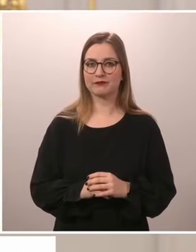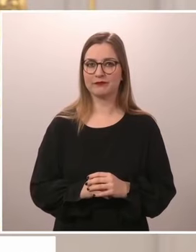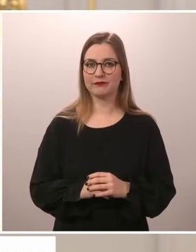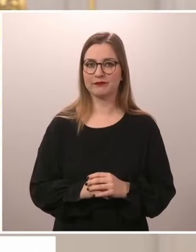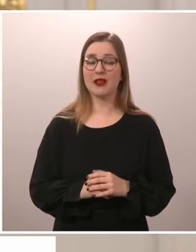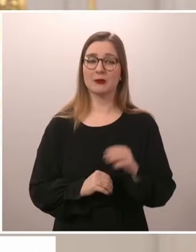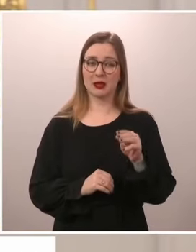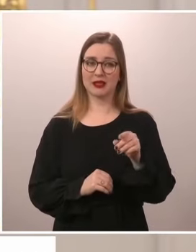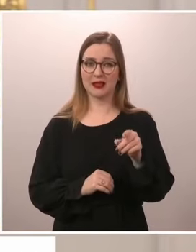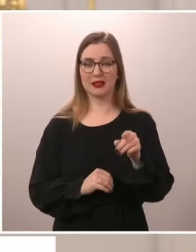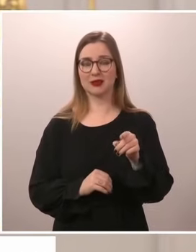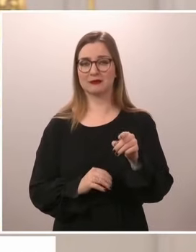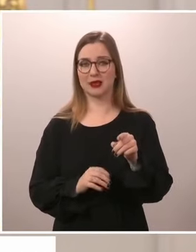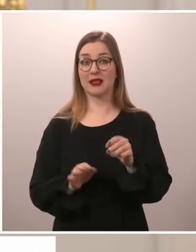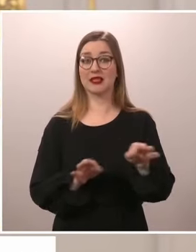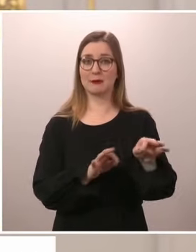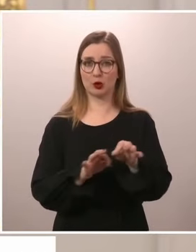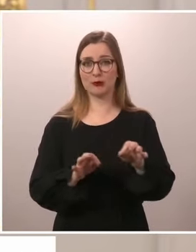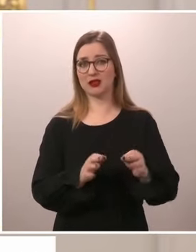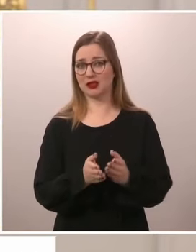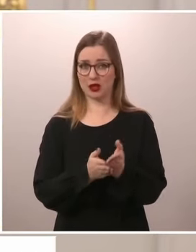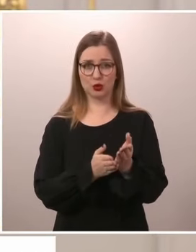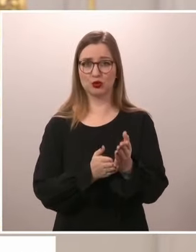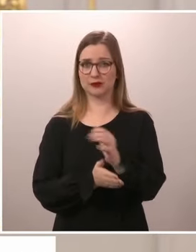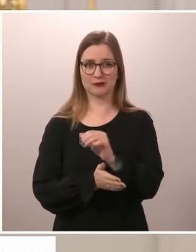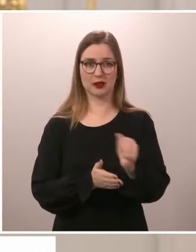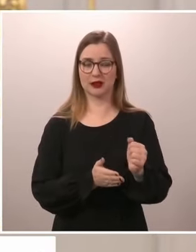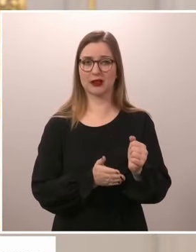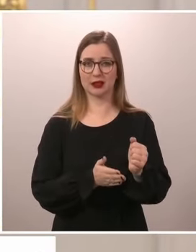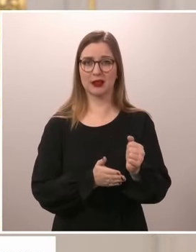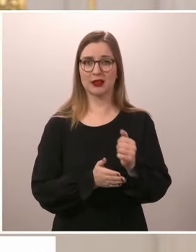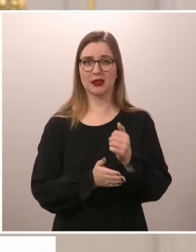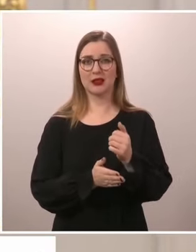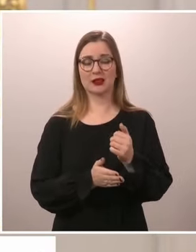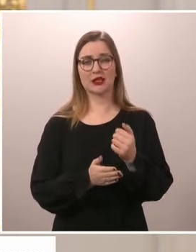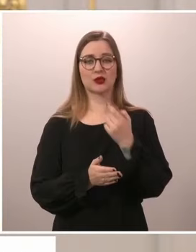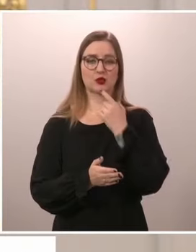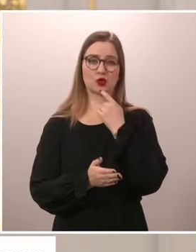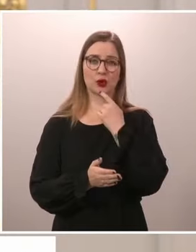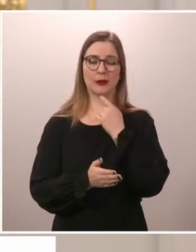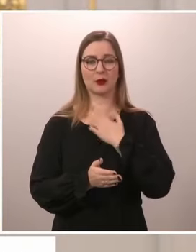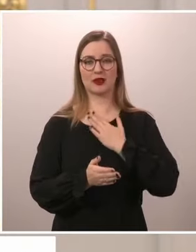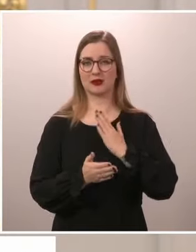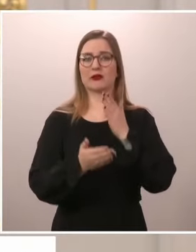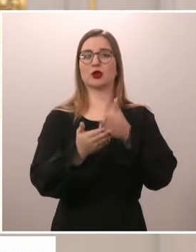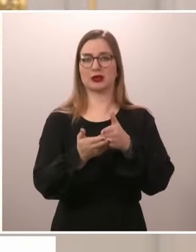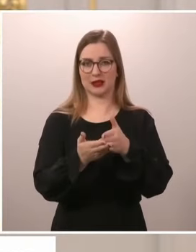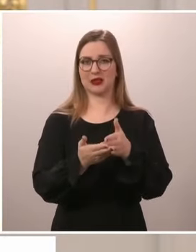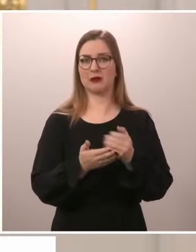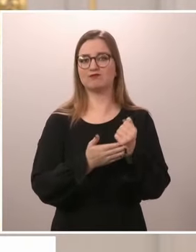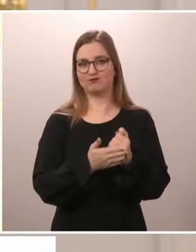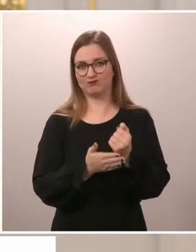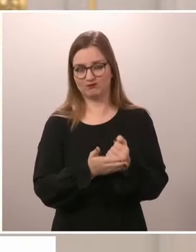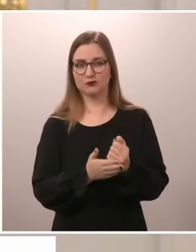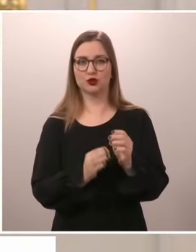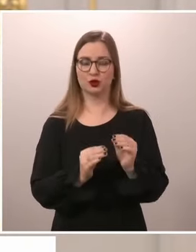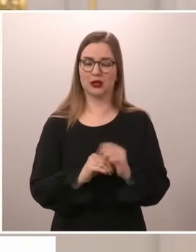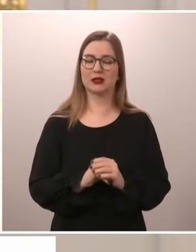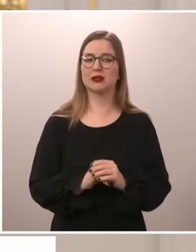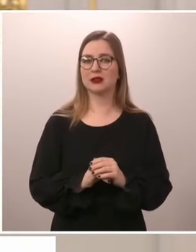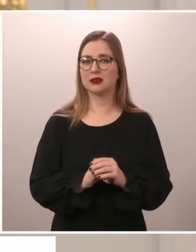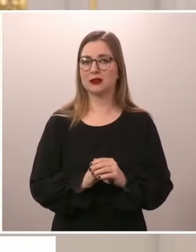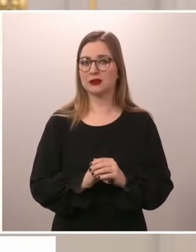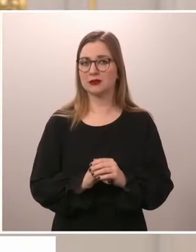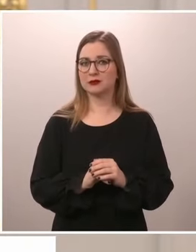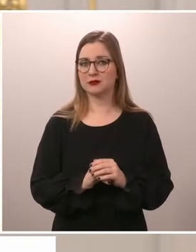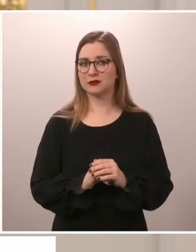telefonen. Jag har förstås gjort det inofficiellt redan med många sådana kollegor som antingen är statschefer i dagens läge